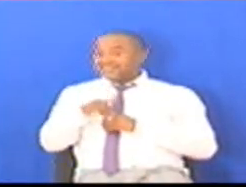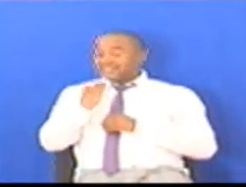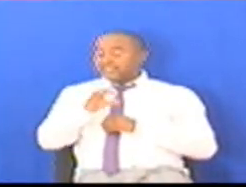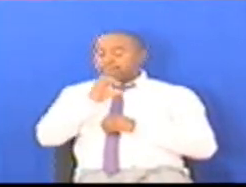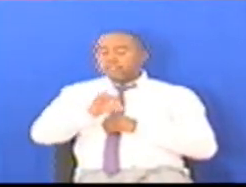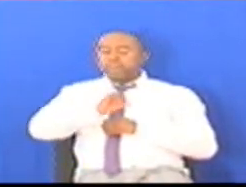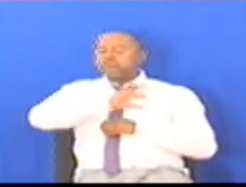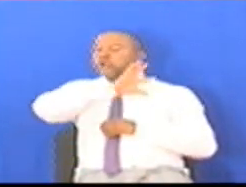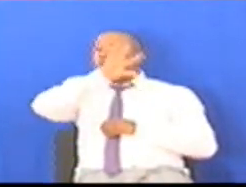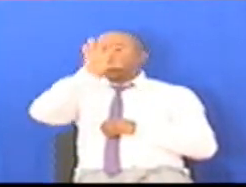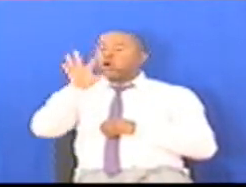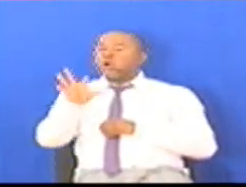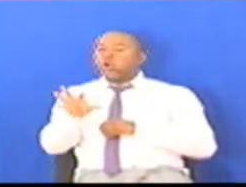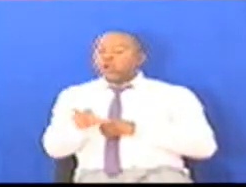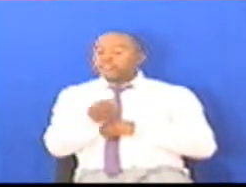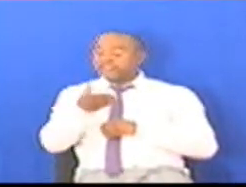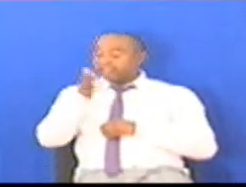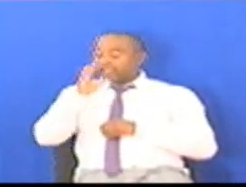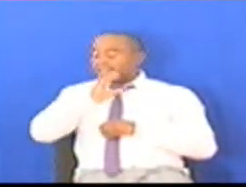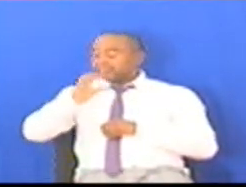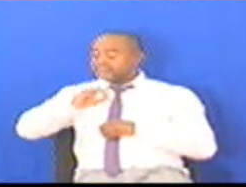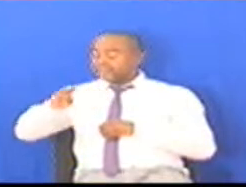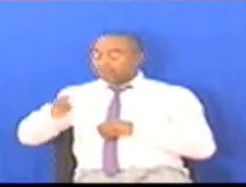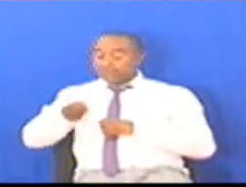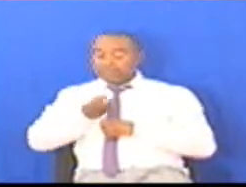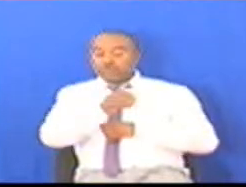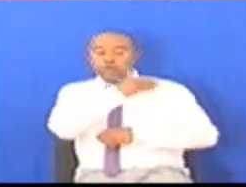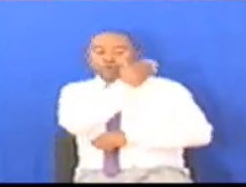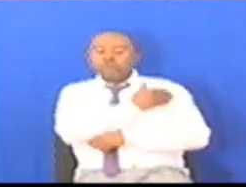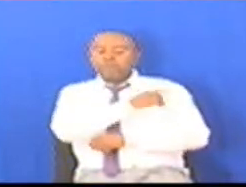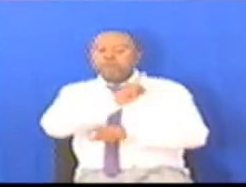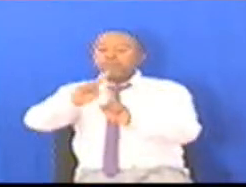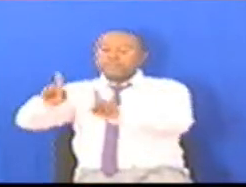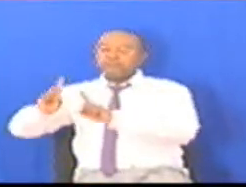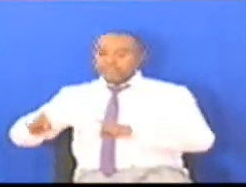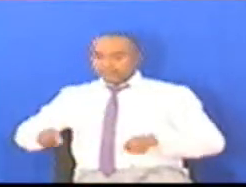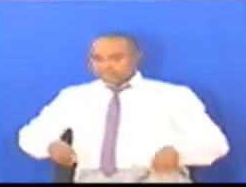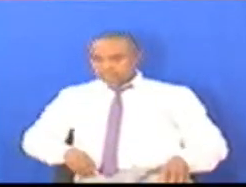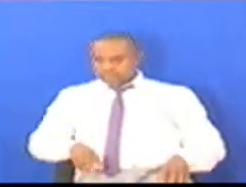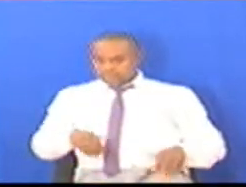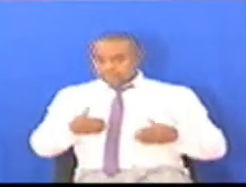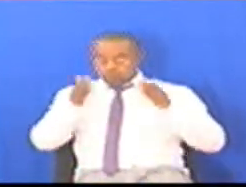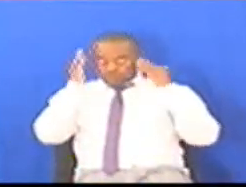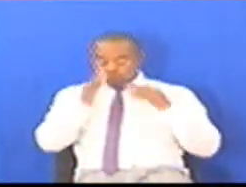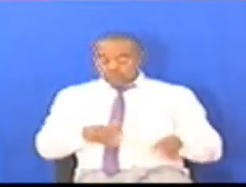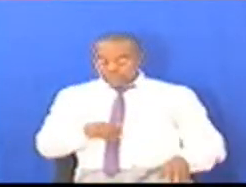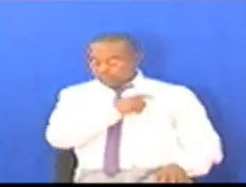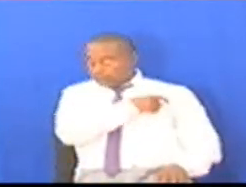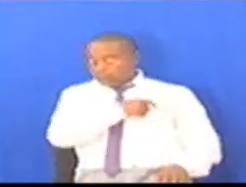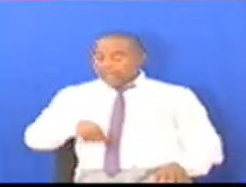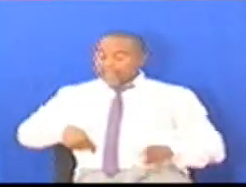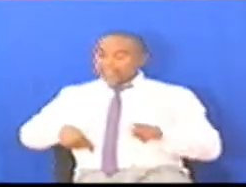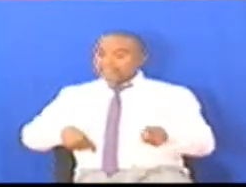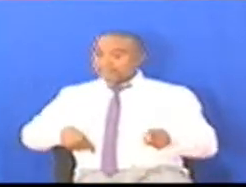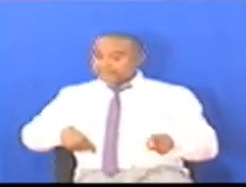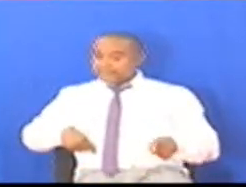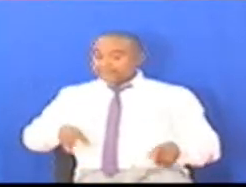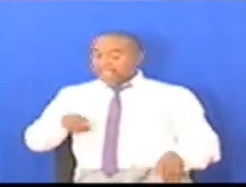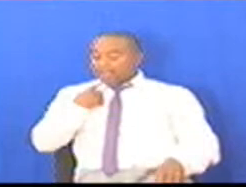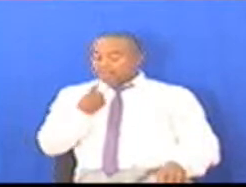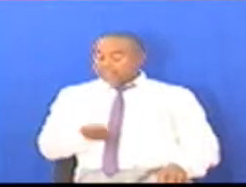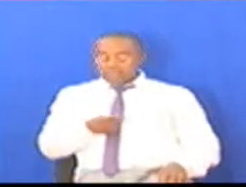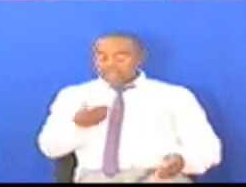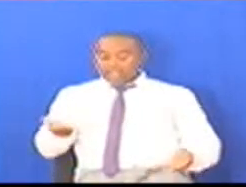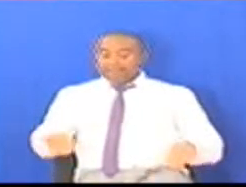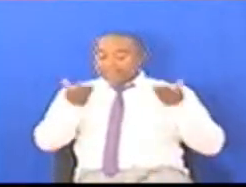yote Na mwishimwa speaker Hii nafibitisha kuwa Mwishimwa raisi magufuli Anaishi kauli yake kuwa maendeleo